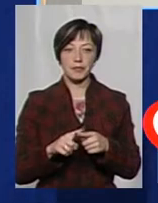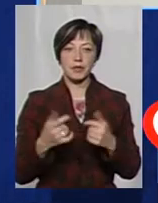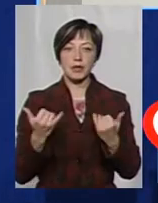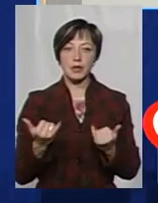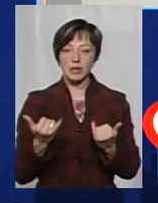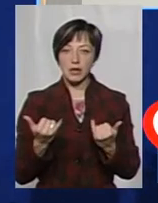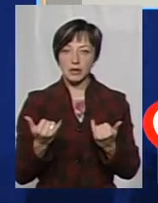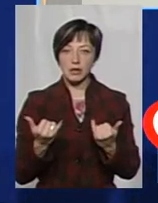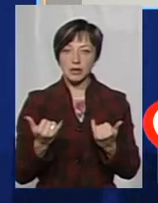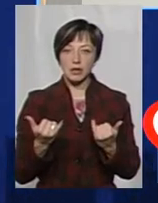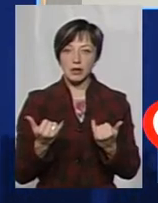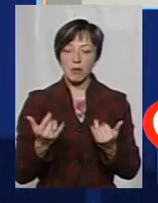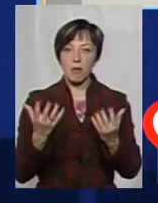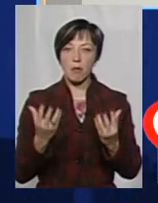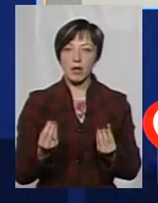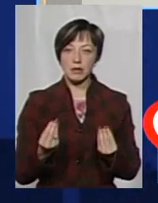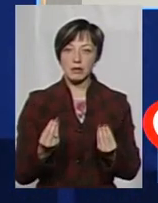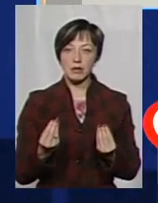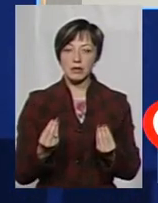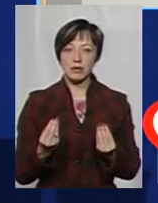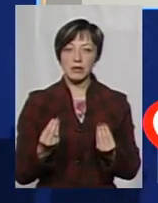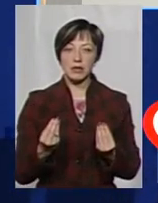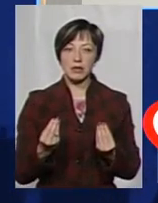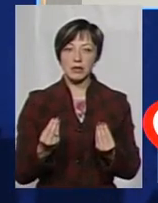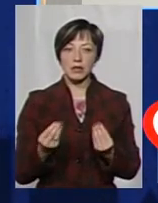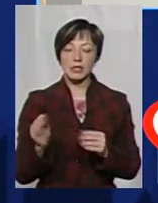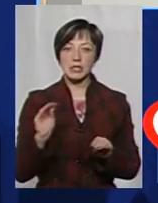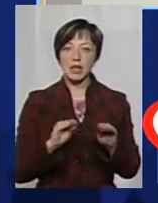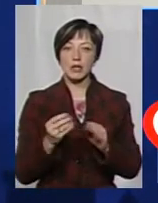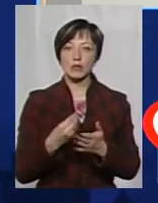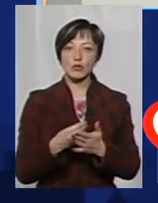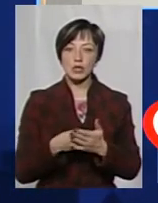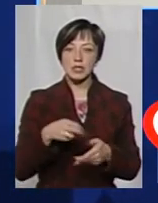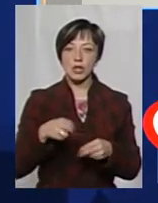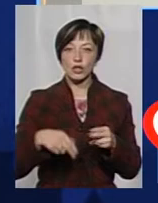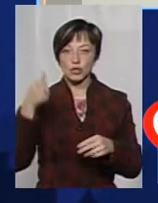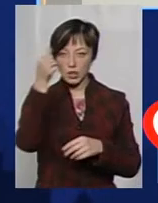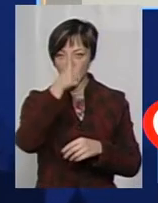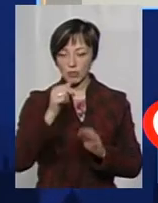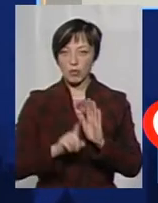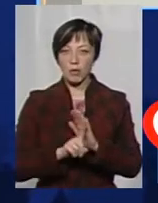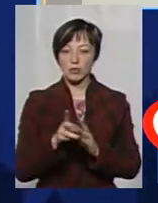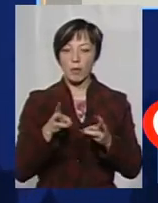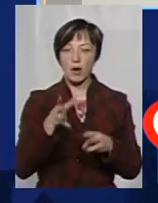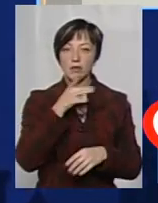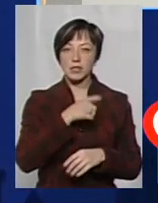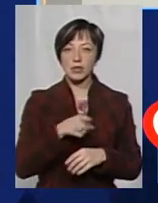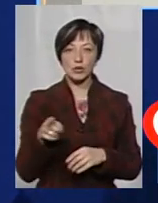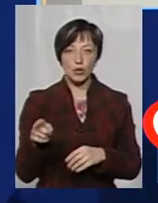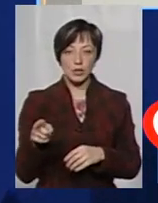даний момент складені все-таки бюджети і закінчуються рік, і починається опалювальний сезон.